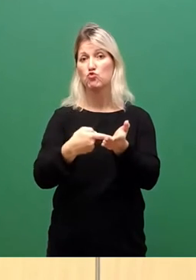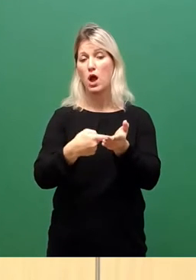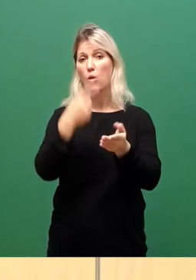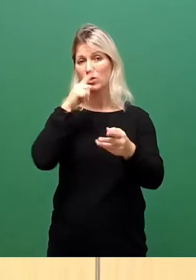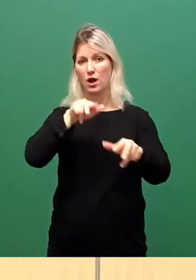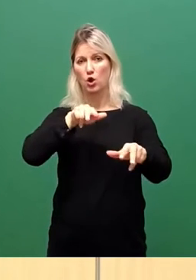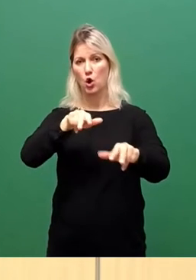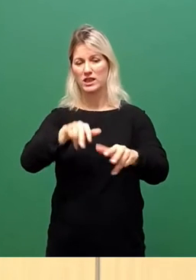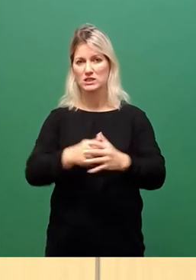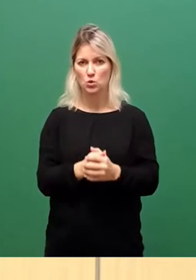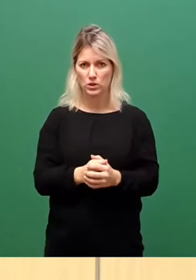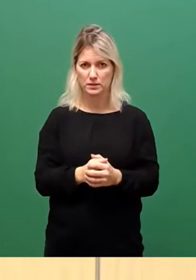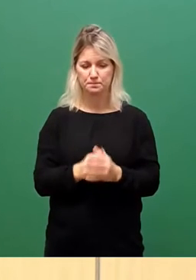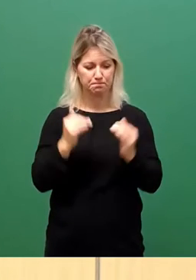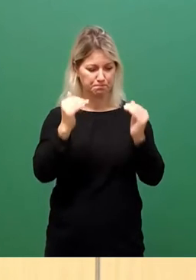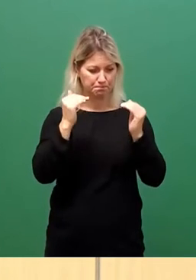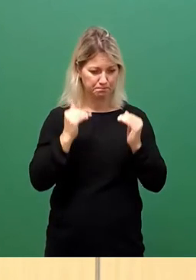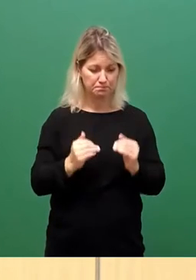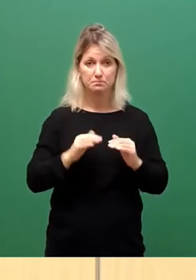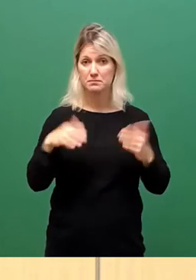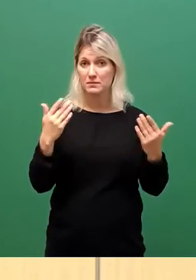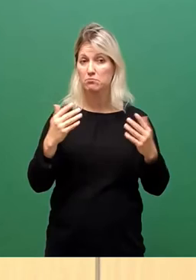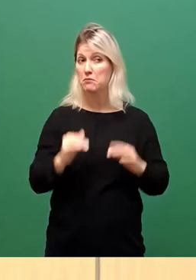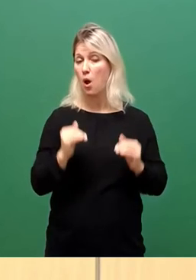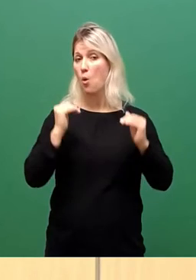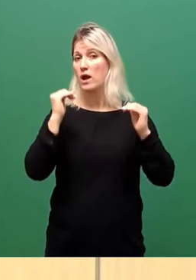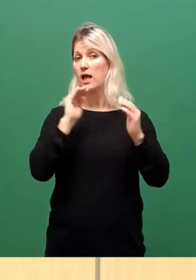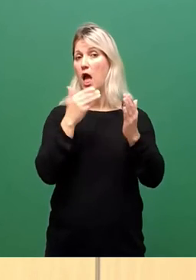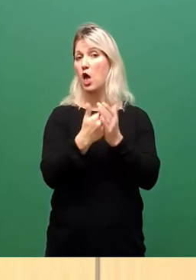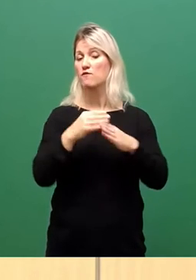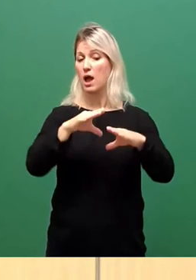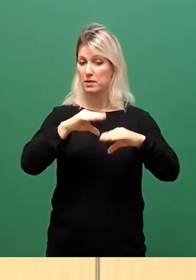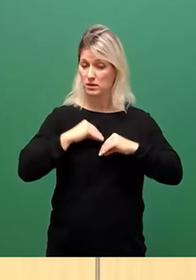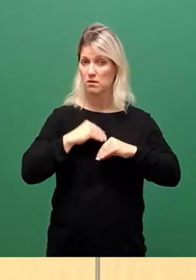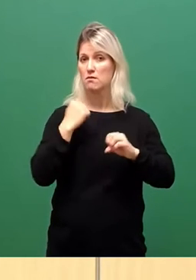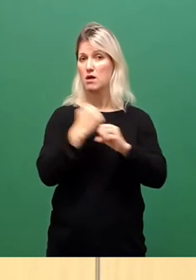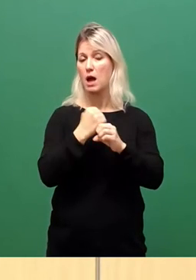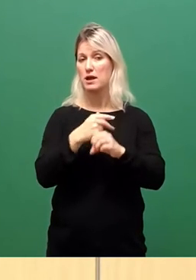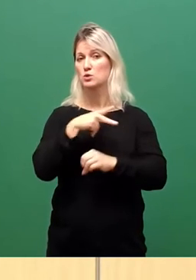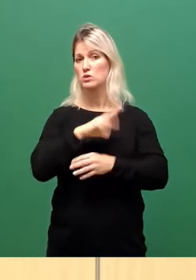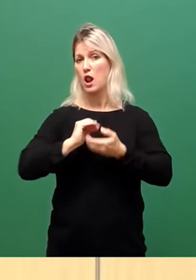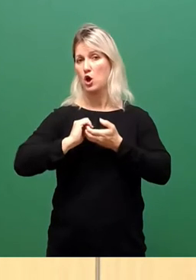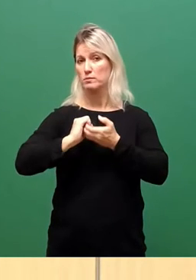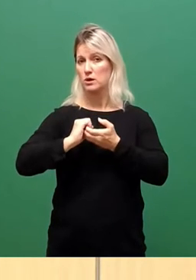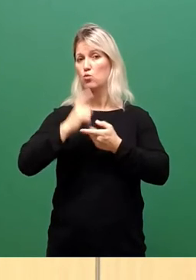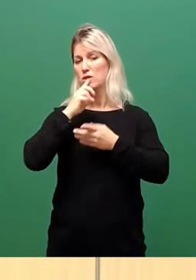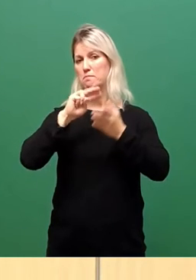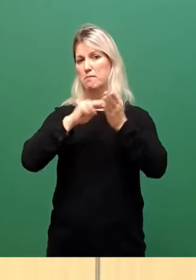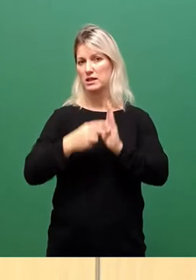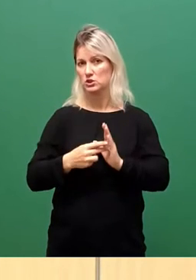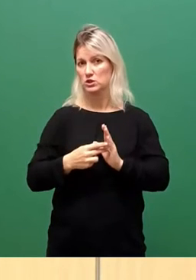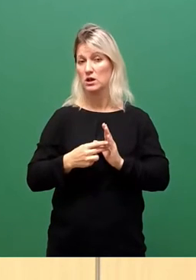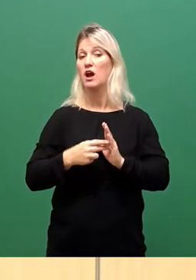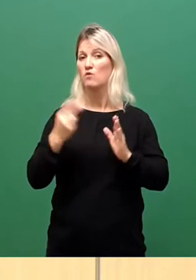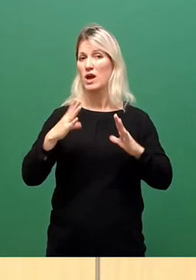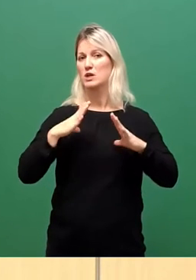Siebentens, nimmt hoheitliche Aufgaben wahr und arbeitet sozialkompensatorisch, planerisch und gestalterisch, um gesundheitliche Chancengleichheit